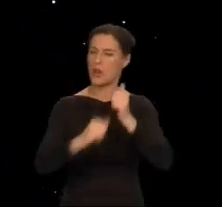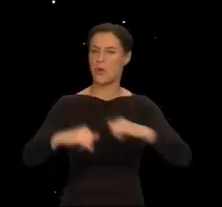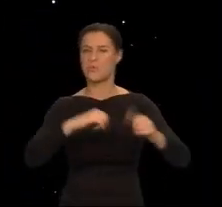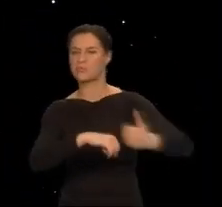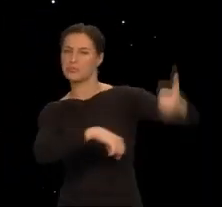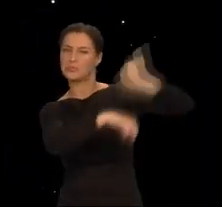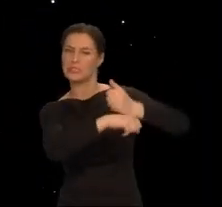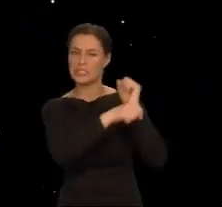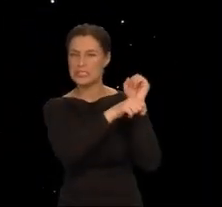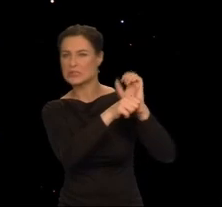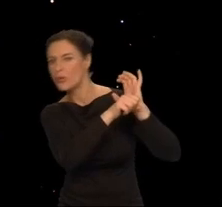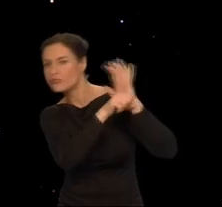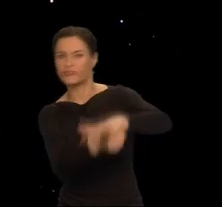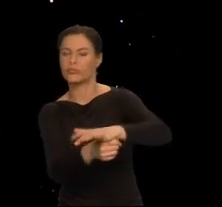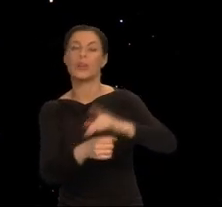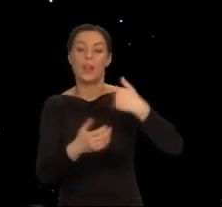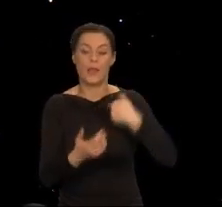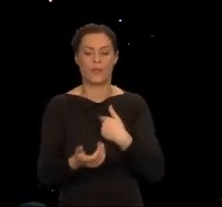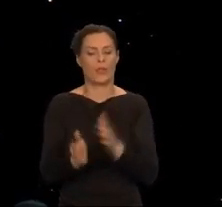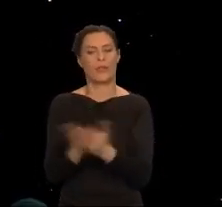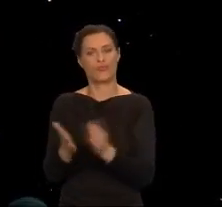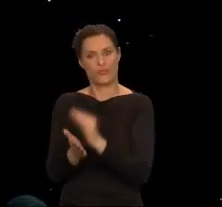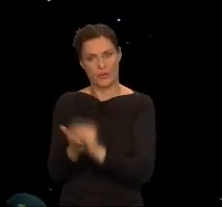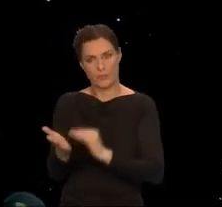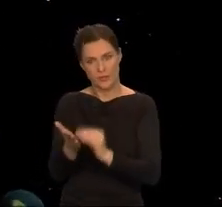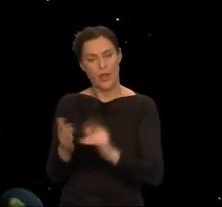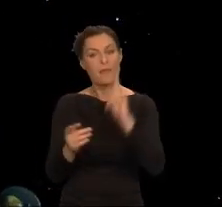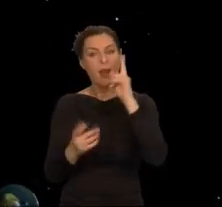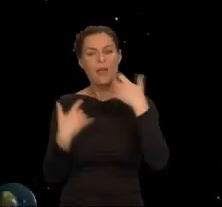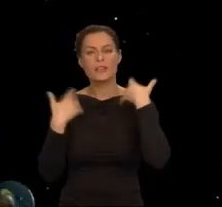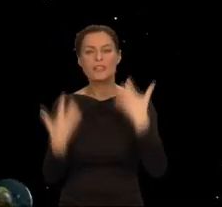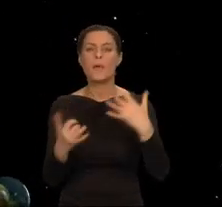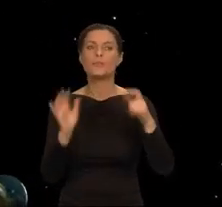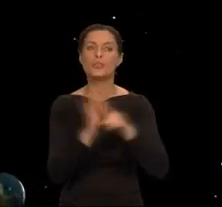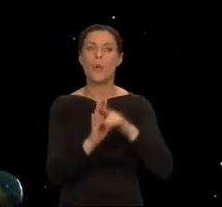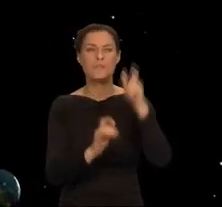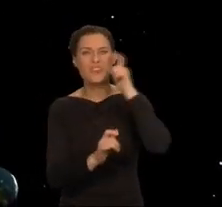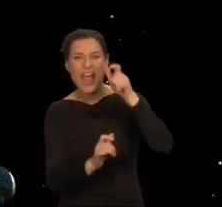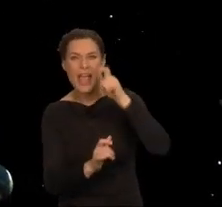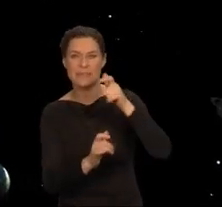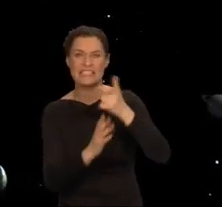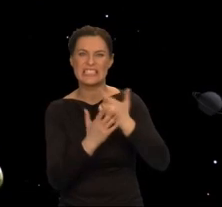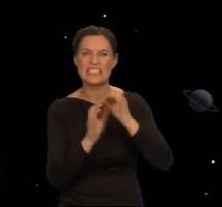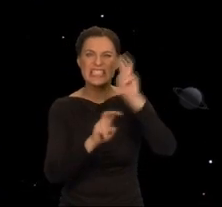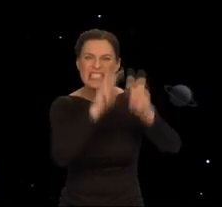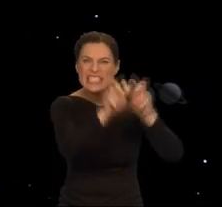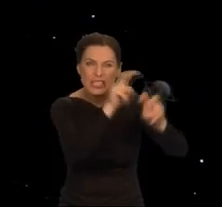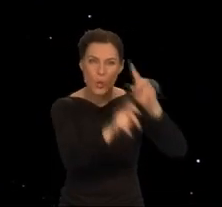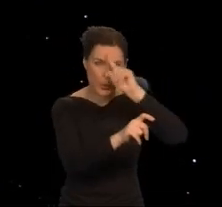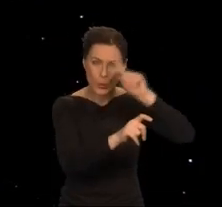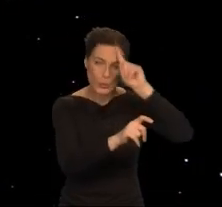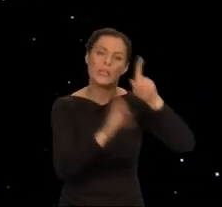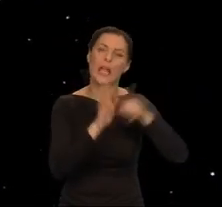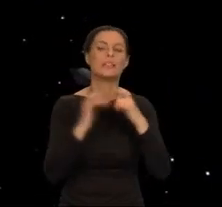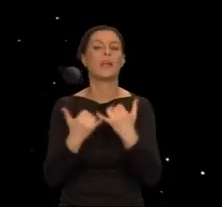książkach. Bardziej jednak interesowało mnie poszukiwanie alternatywy dla przemocy i wyzysku. Taki był cel